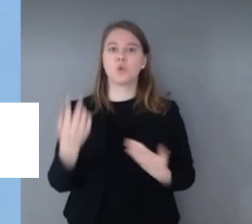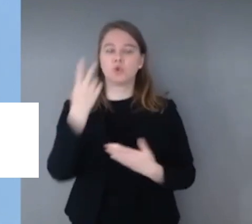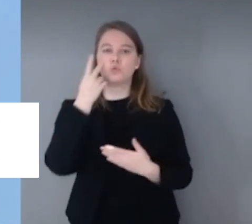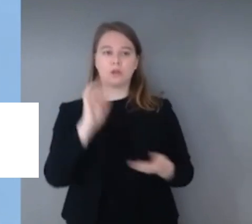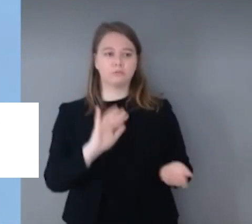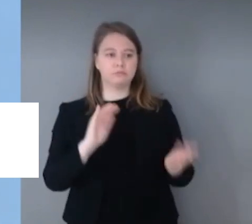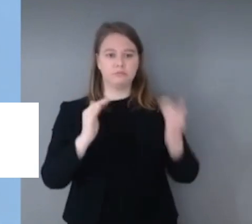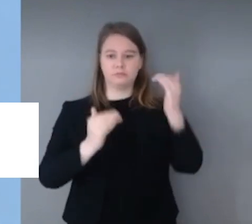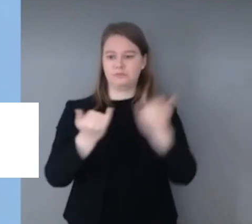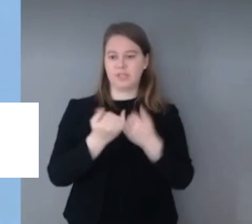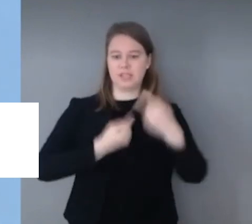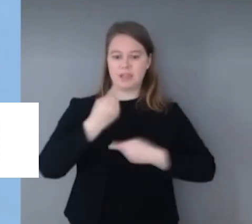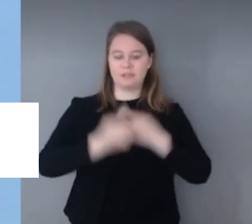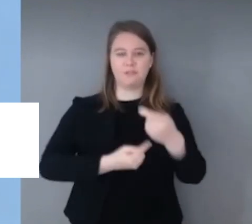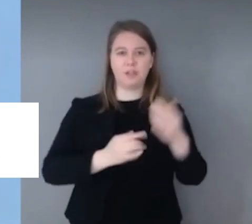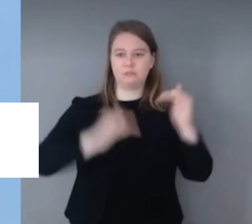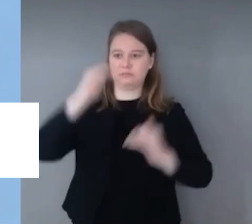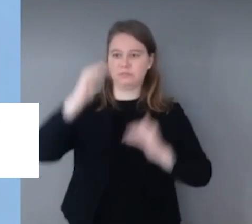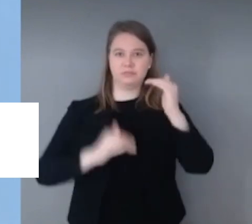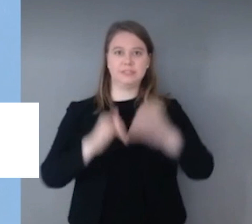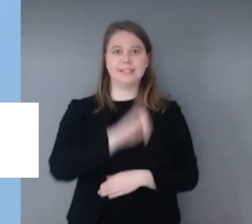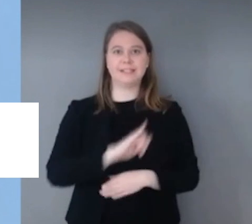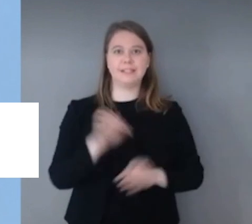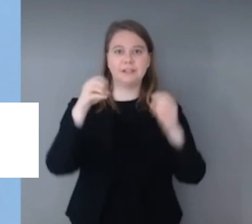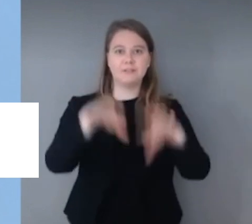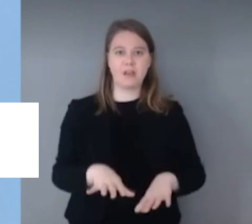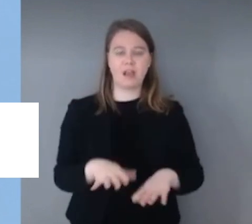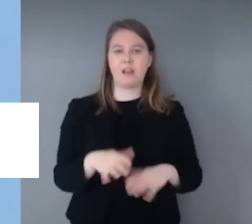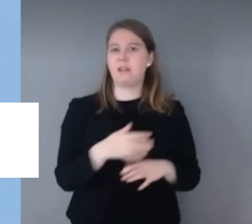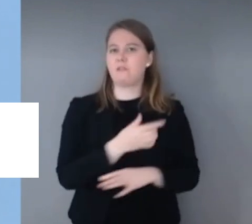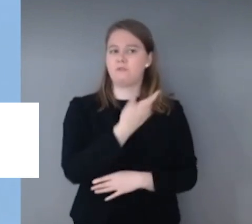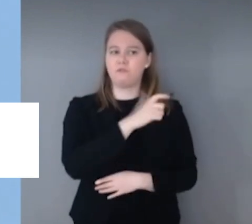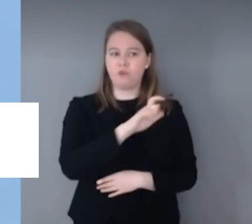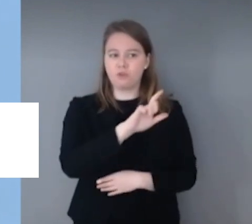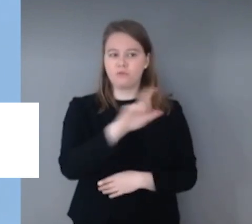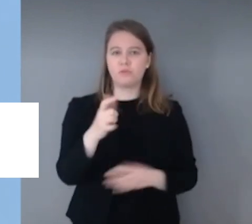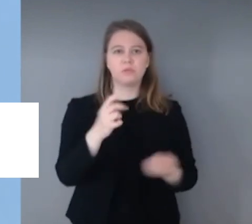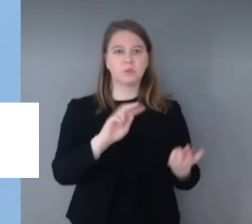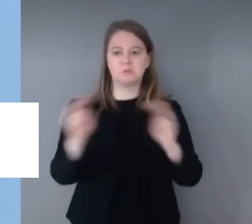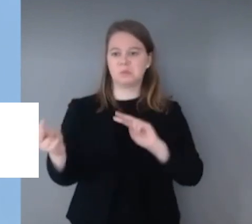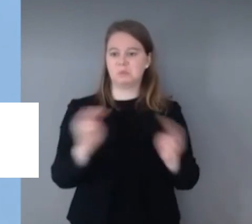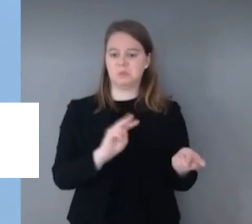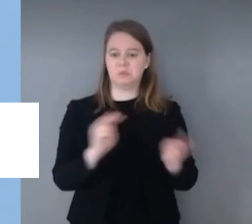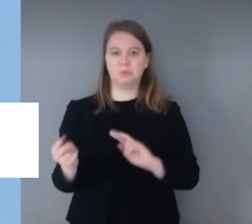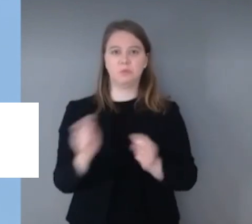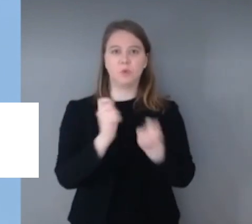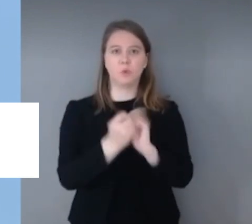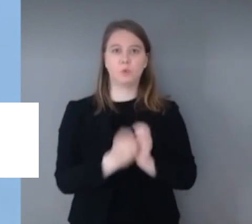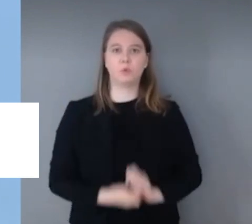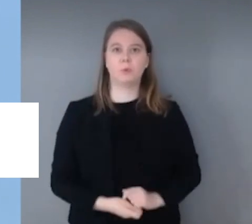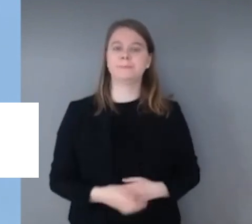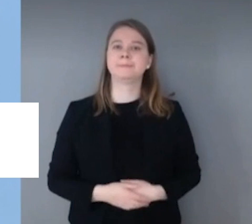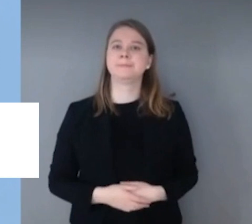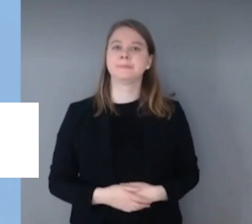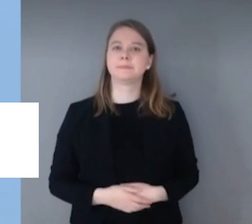Inzidenzfälle, die Zahlen sich innerhalb von Wochen immer wieder verändern. Es hat gestern, das